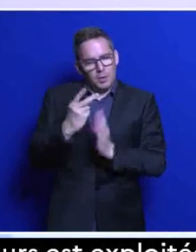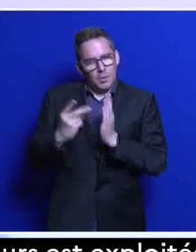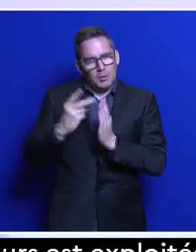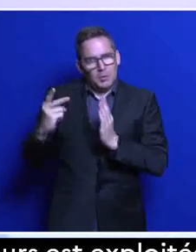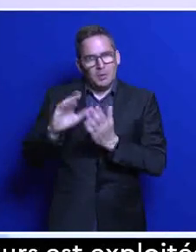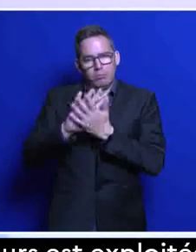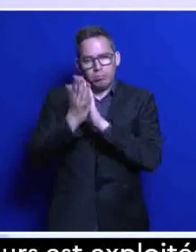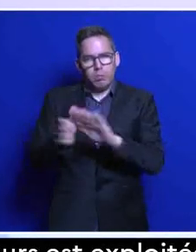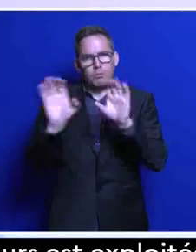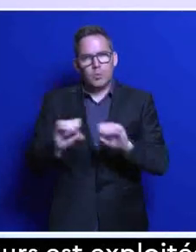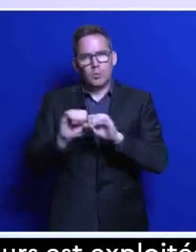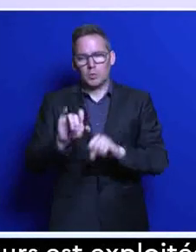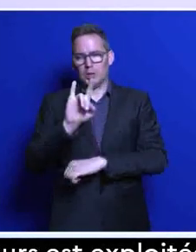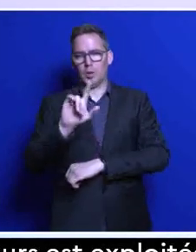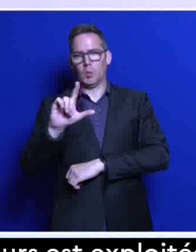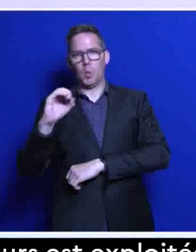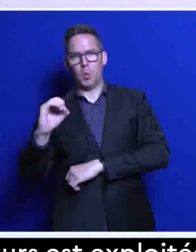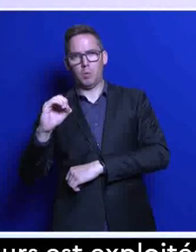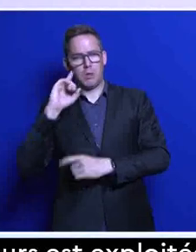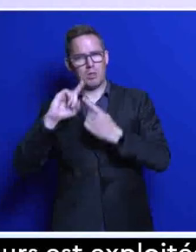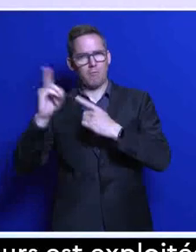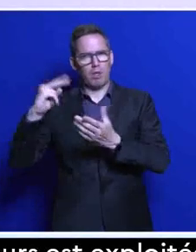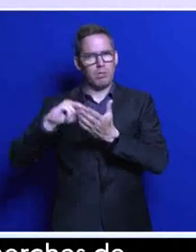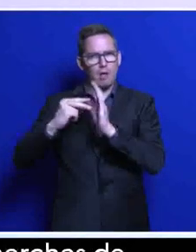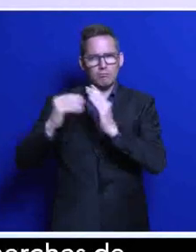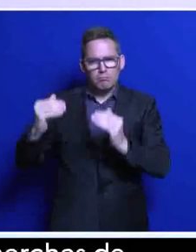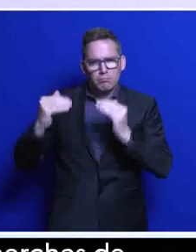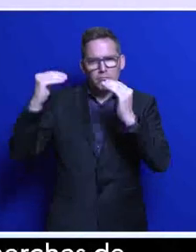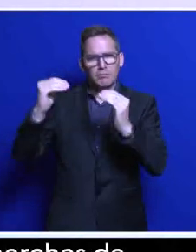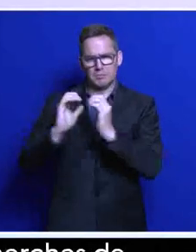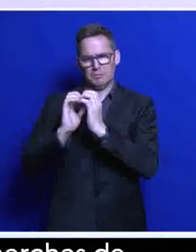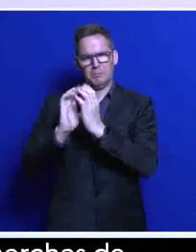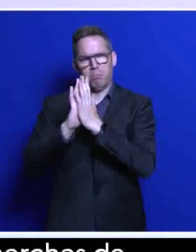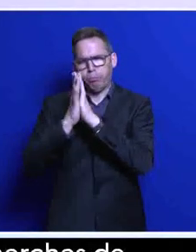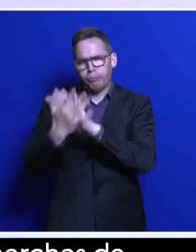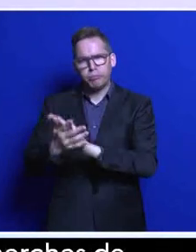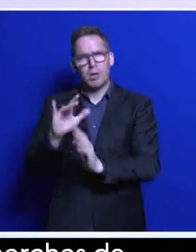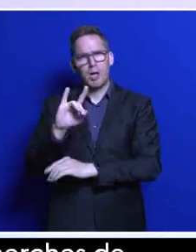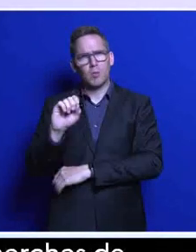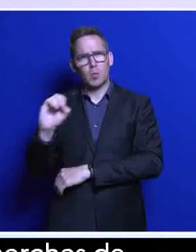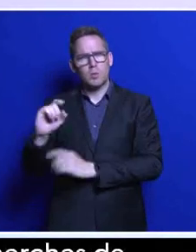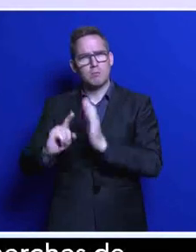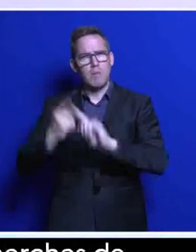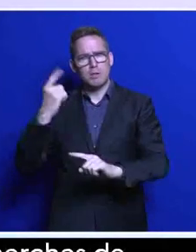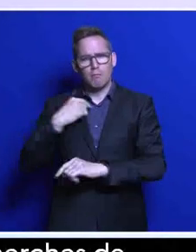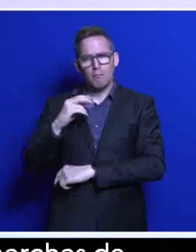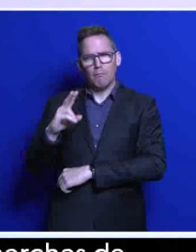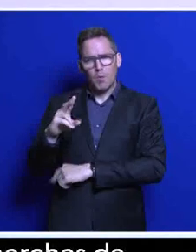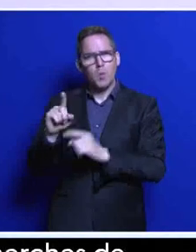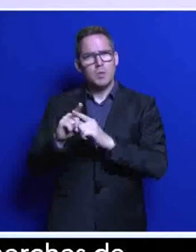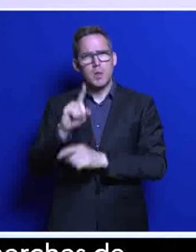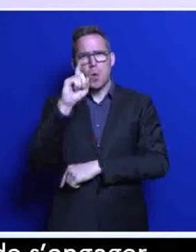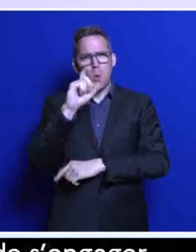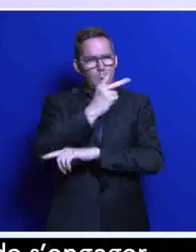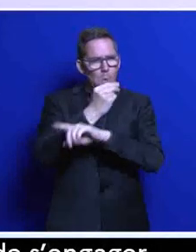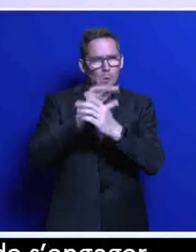d'hydrogène vert, y compris en ayant accès à des technologies de pointe comme les électrolyseurs. J'ai vu ce qui était fait en matière d'irrigation et